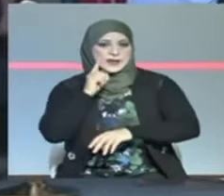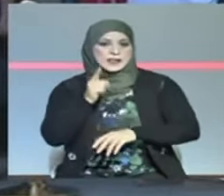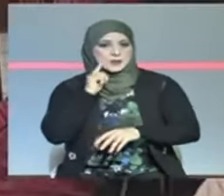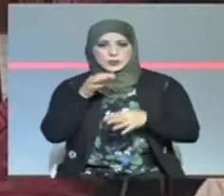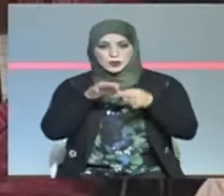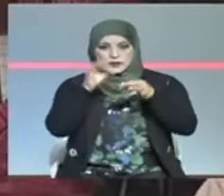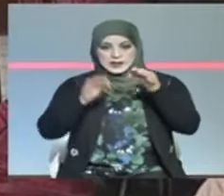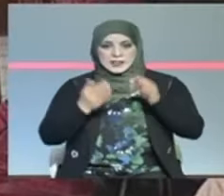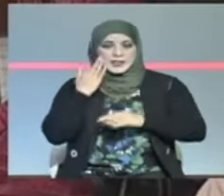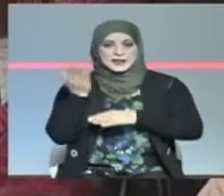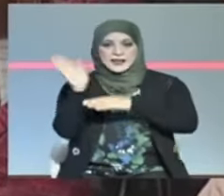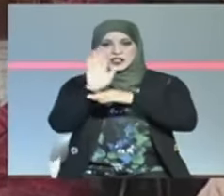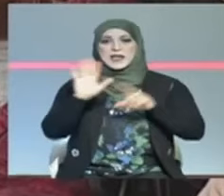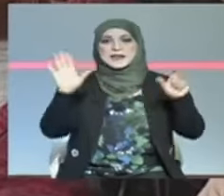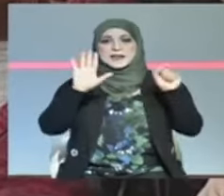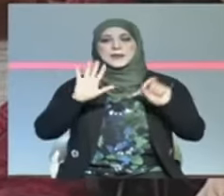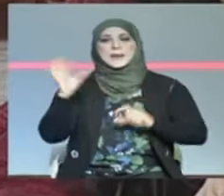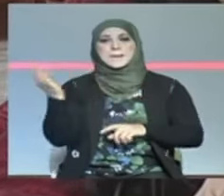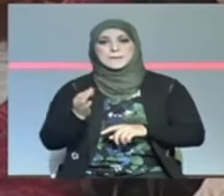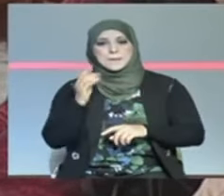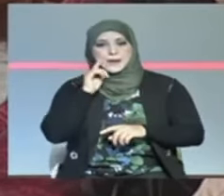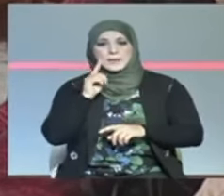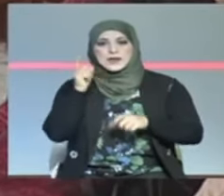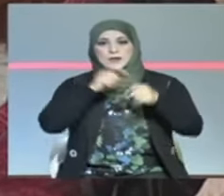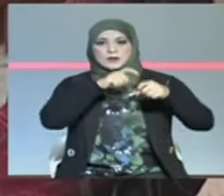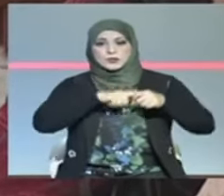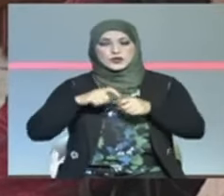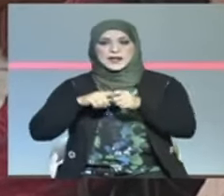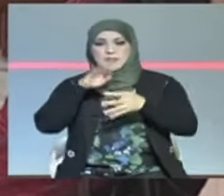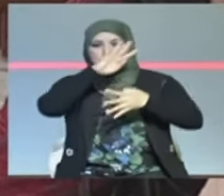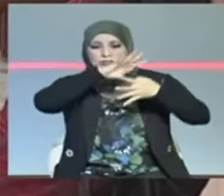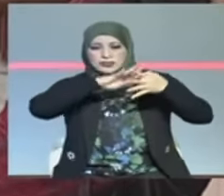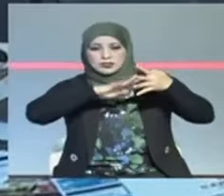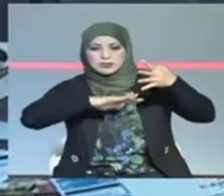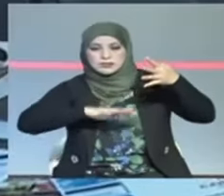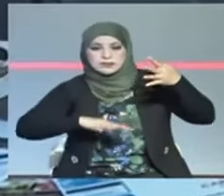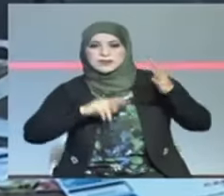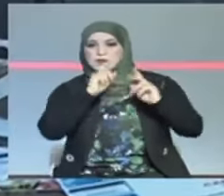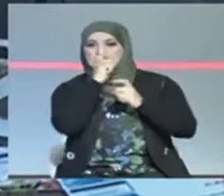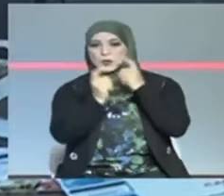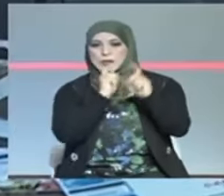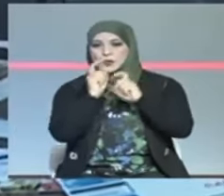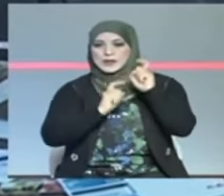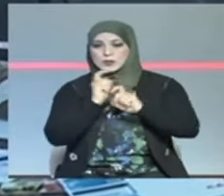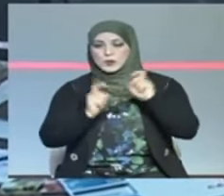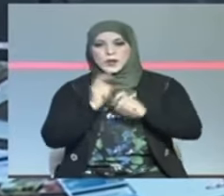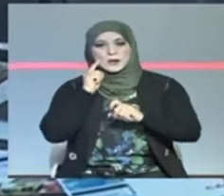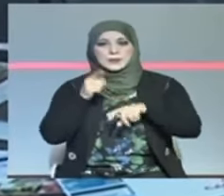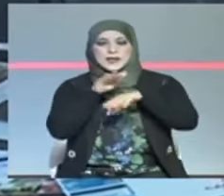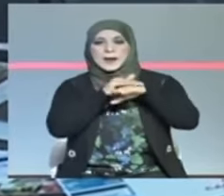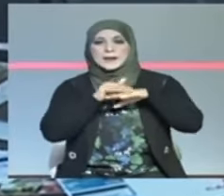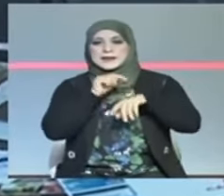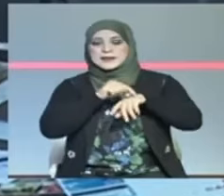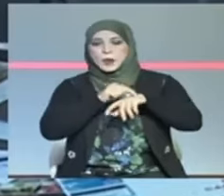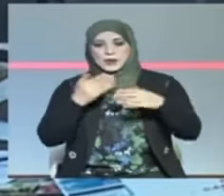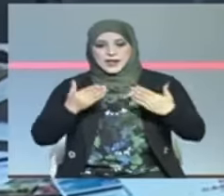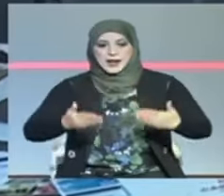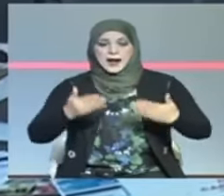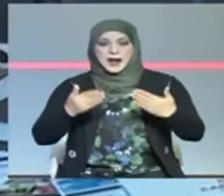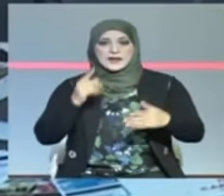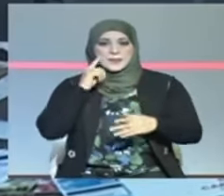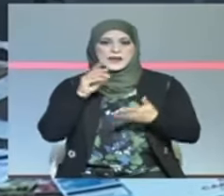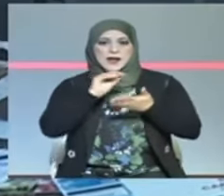النتائج عن رضاء 70% من المشاركين في الاستمارة بمختلف أصنافهم بشأن التوقيت الحالي المعتمد في الوظيفة